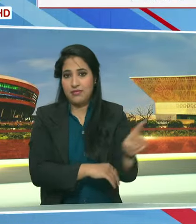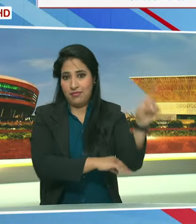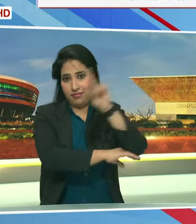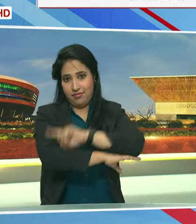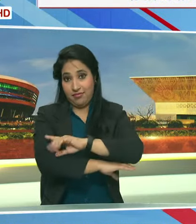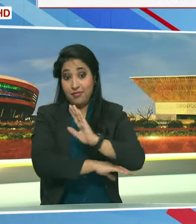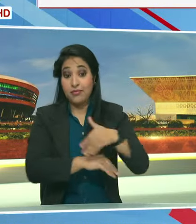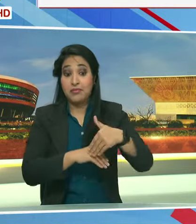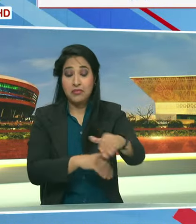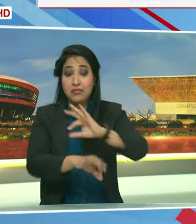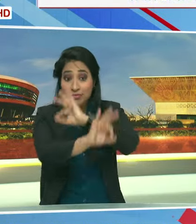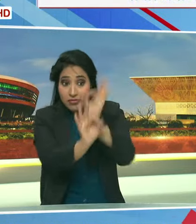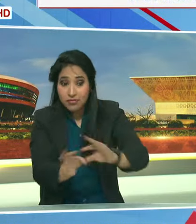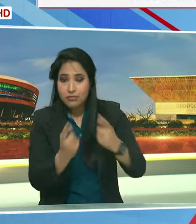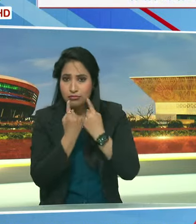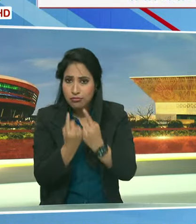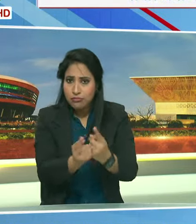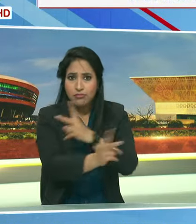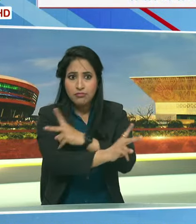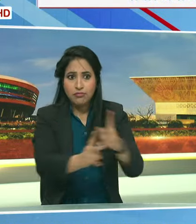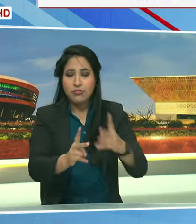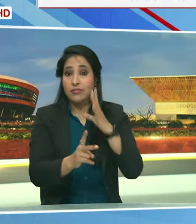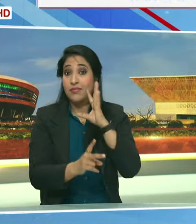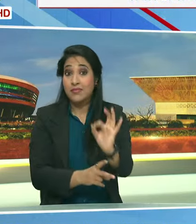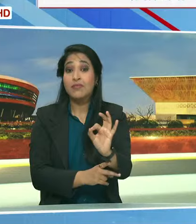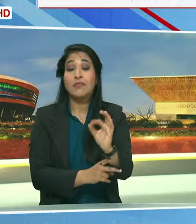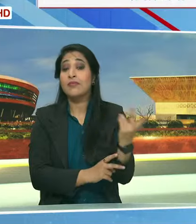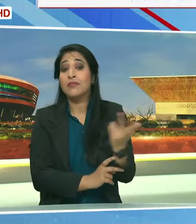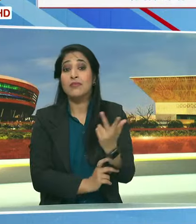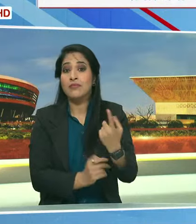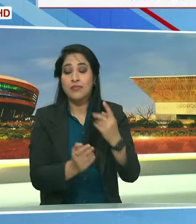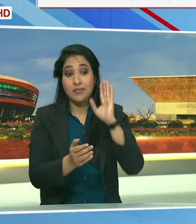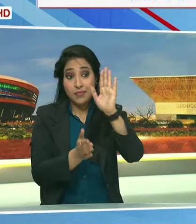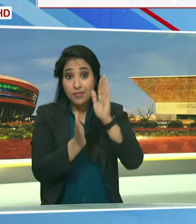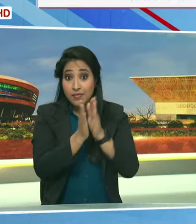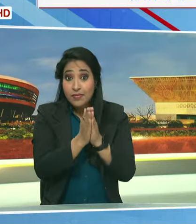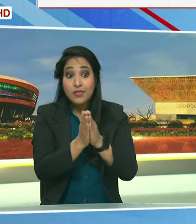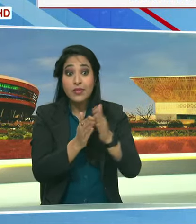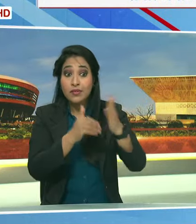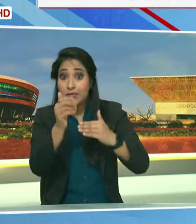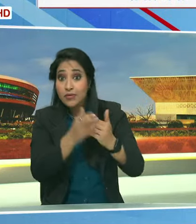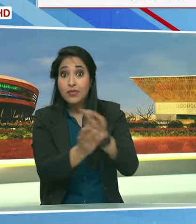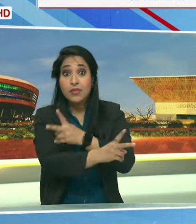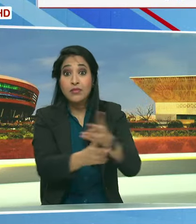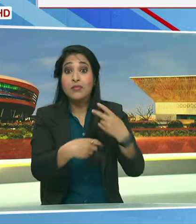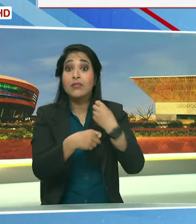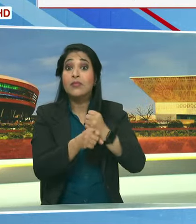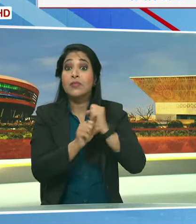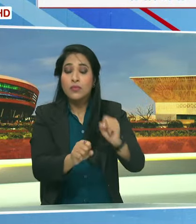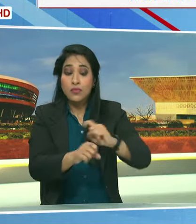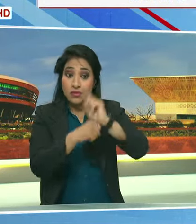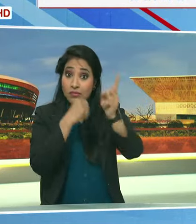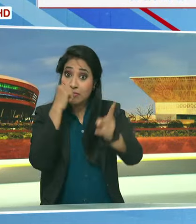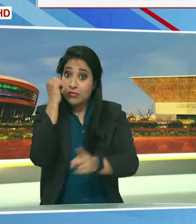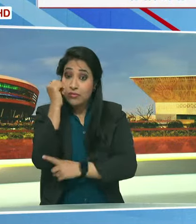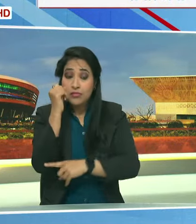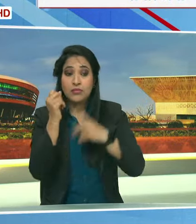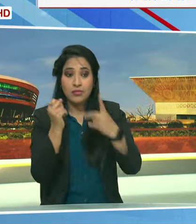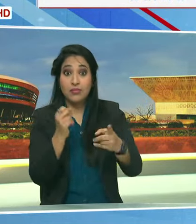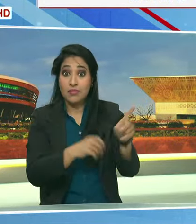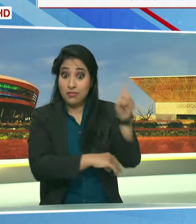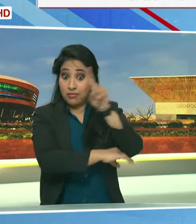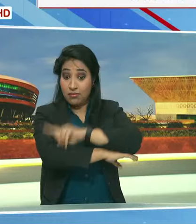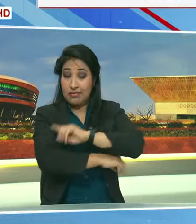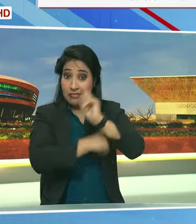सभी बिवस्थाएं देखनी हैं विशेश रूप से मंदिर के निर्मान कारे में अंतिम जो दिन